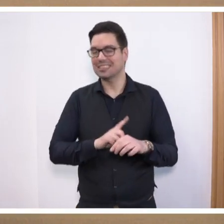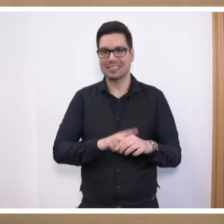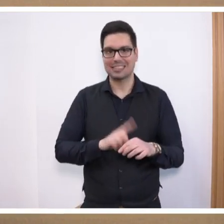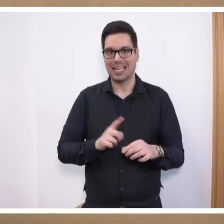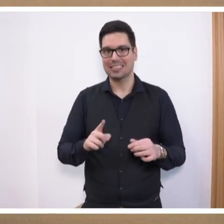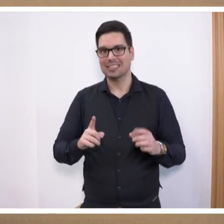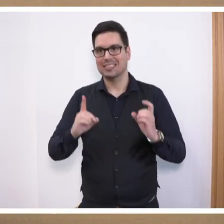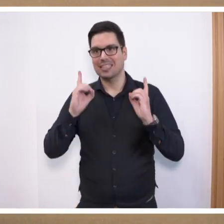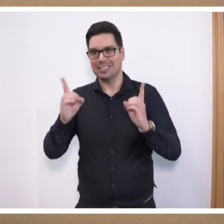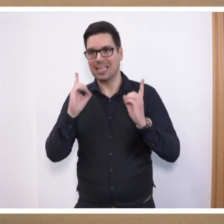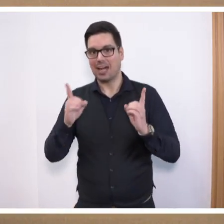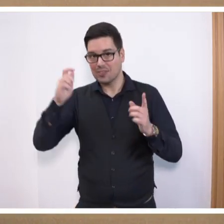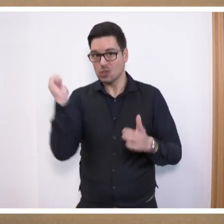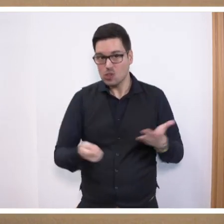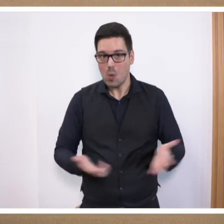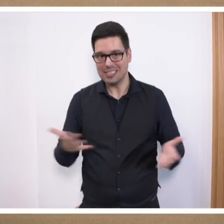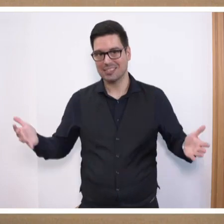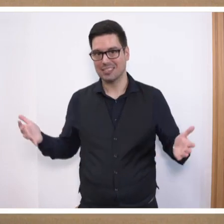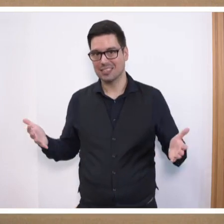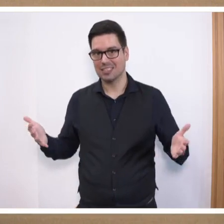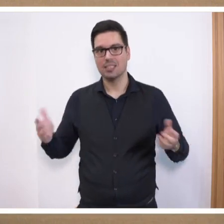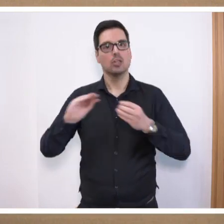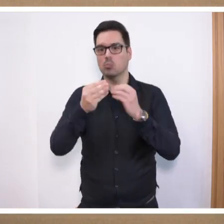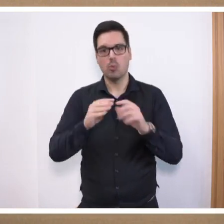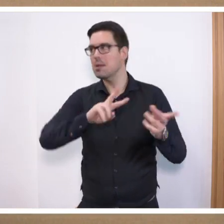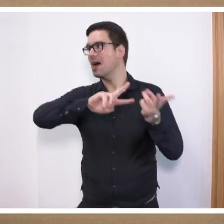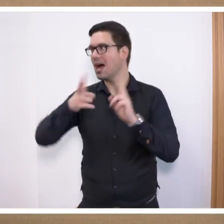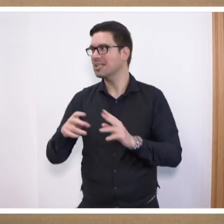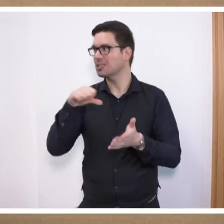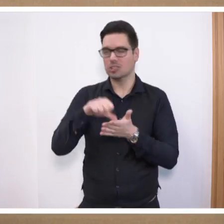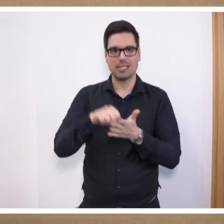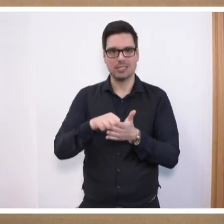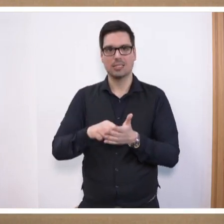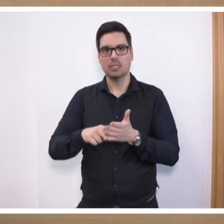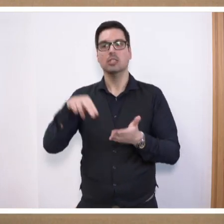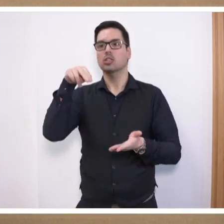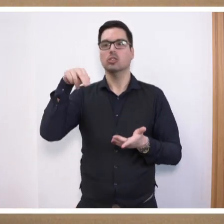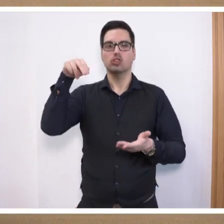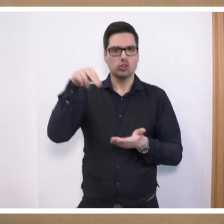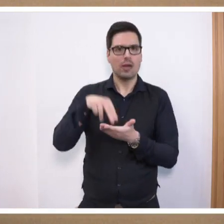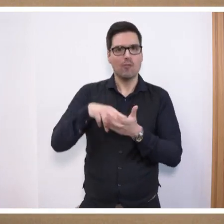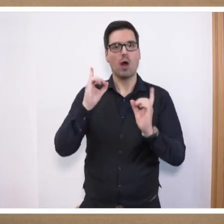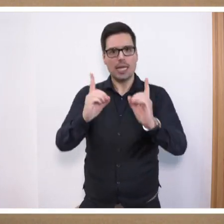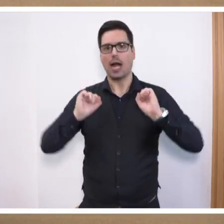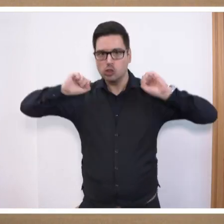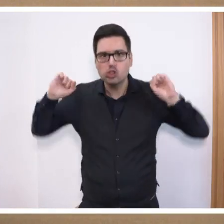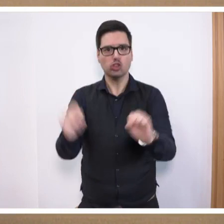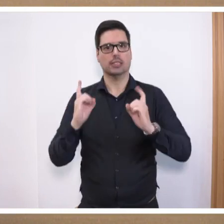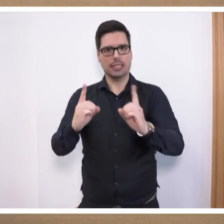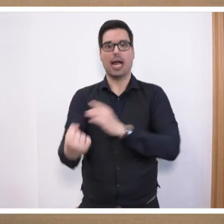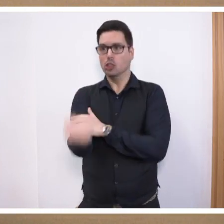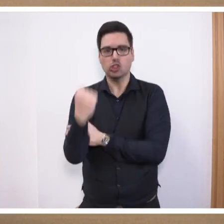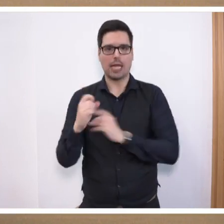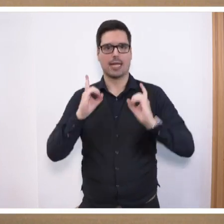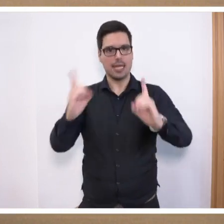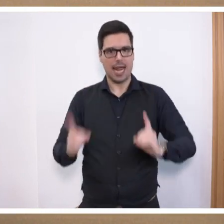Lehrkräfte dafür schuld sind? Die Probleme liegen an völlig anderer Stelle. Stellen Sie sich endlich vor Ihre Lehrerinnen und Lehrer. Stärken Sie ihnen